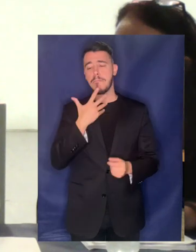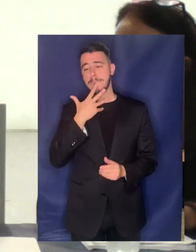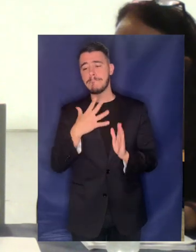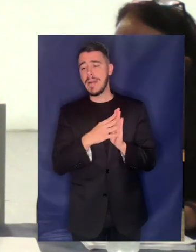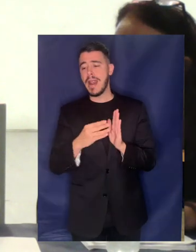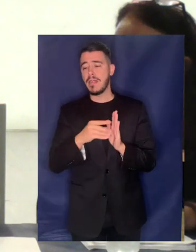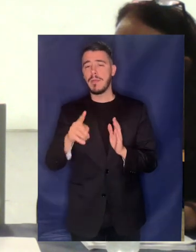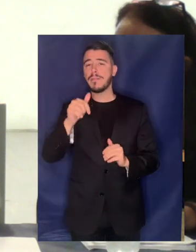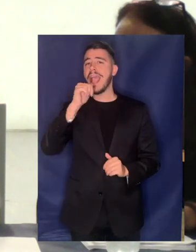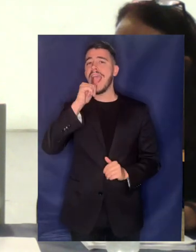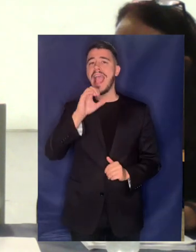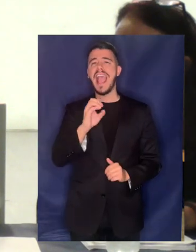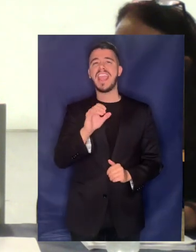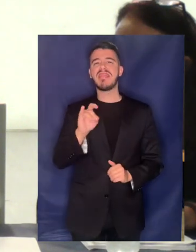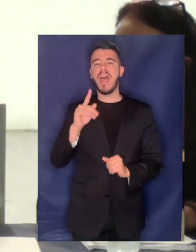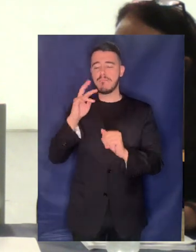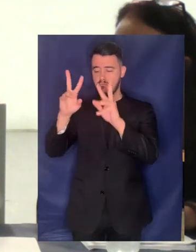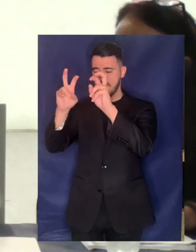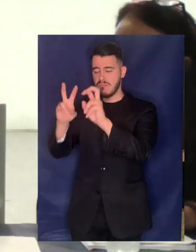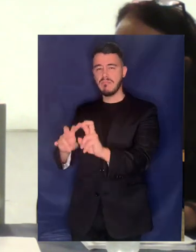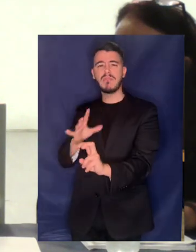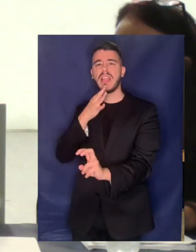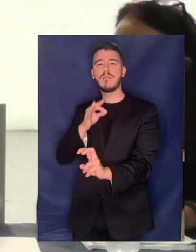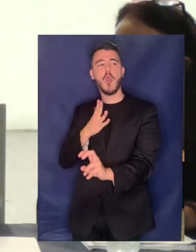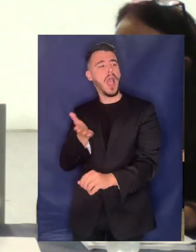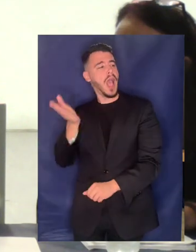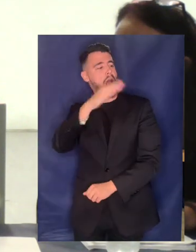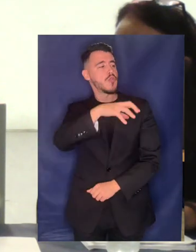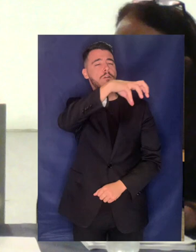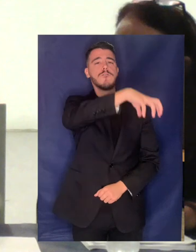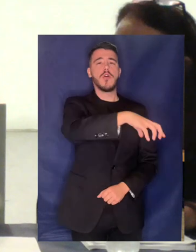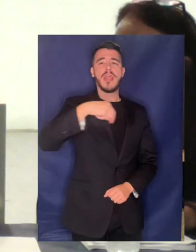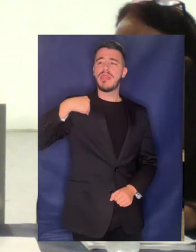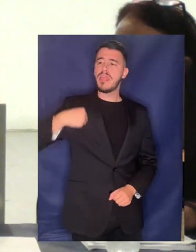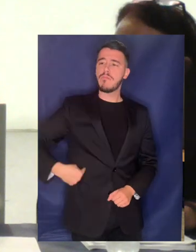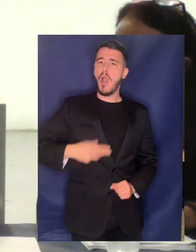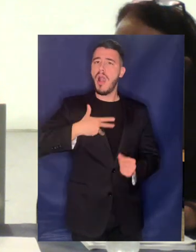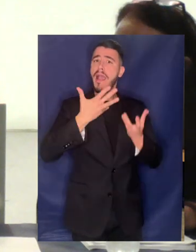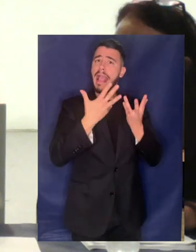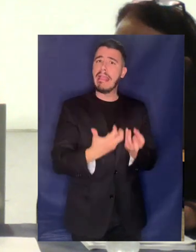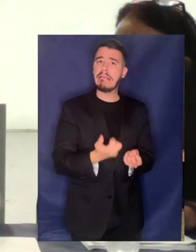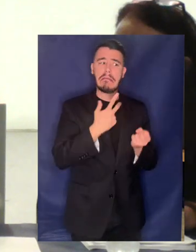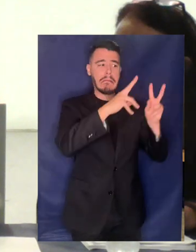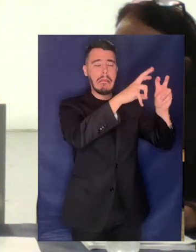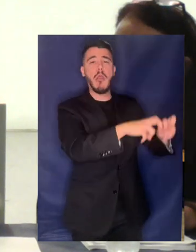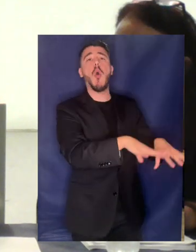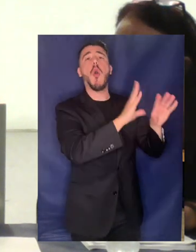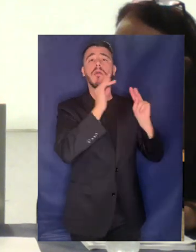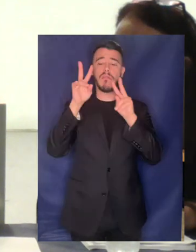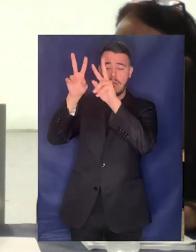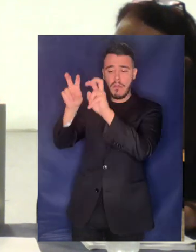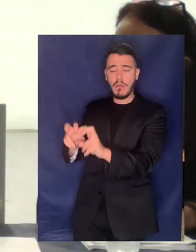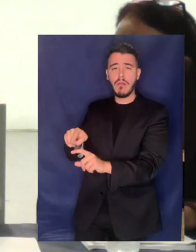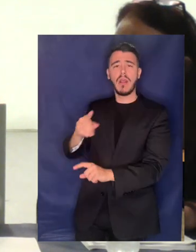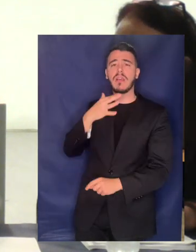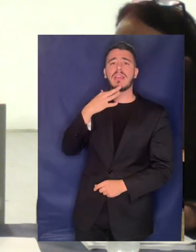φορέα αυτό το απάντησε έκανε τοποθέτηση πάνω σε αυτό και ο Νίκος λίγο νωρίτερα μιλώντας για το συνδικαλιστικό